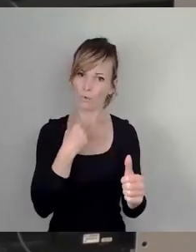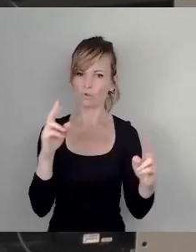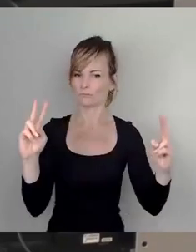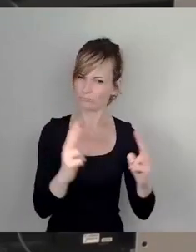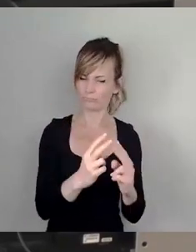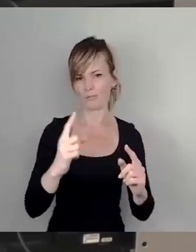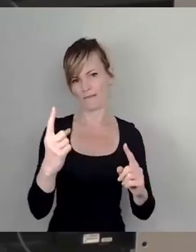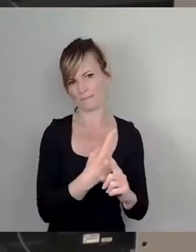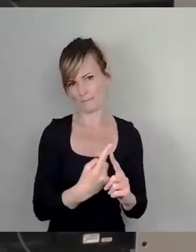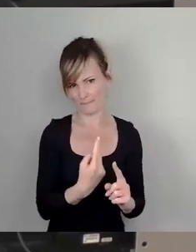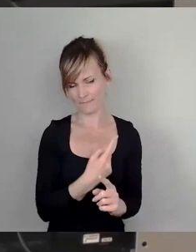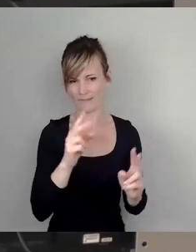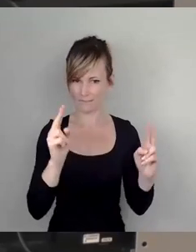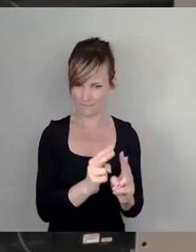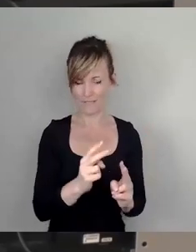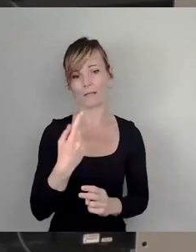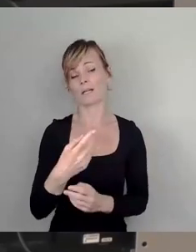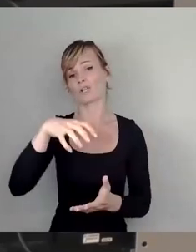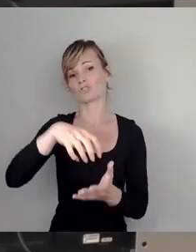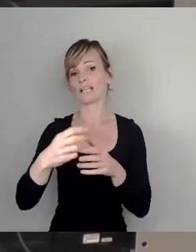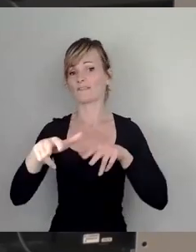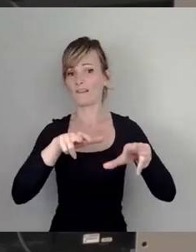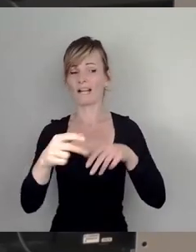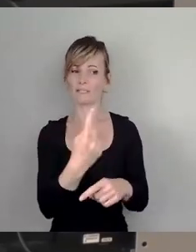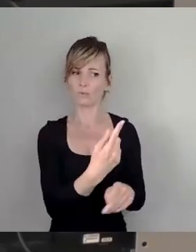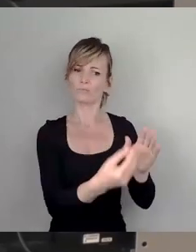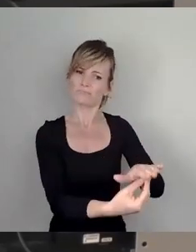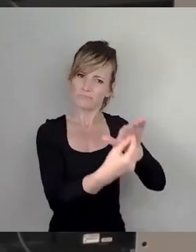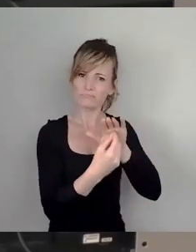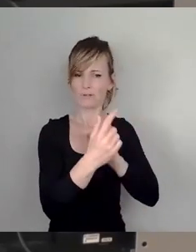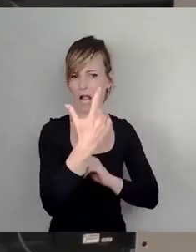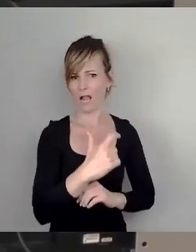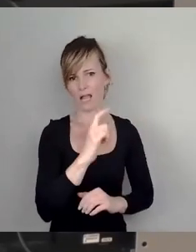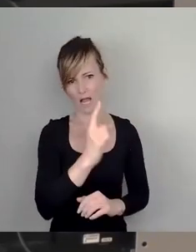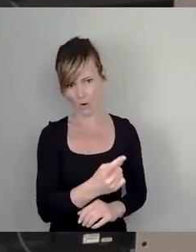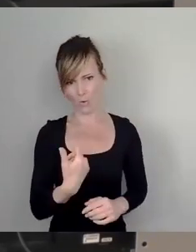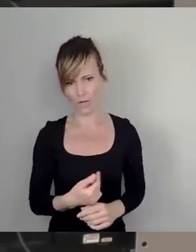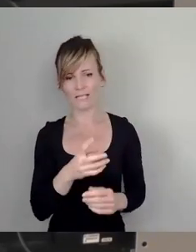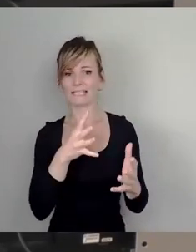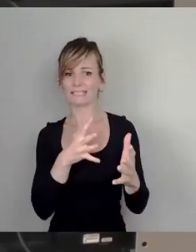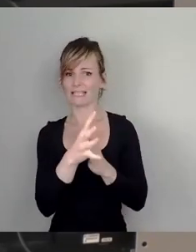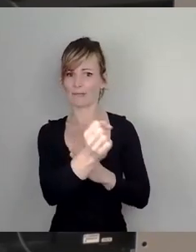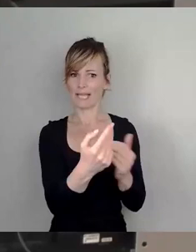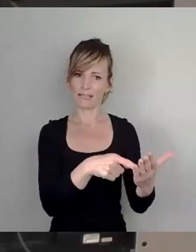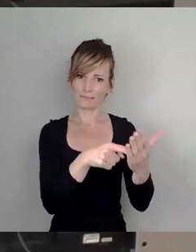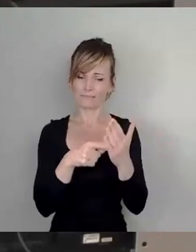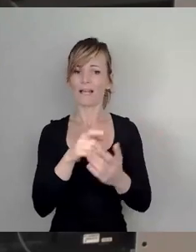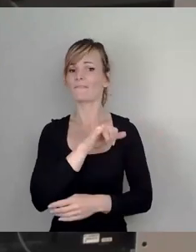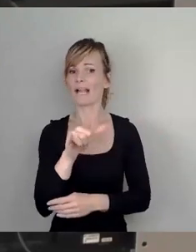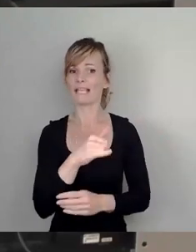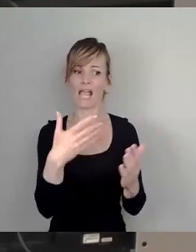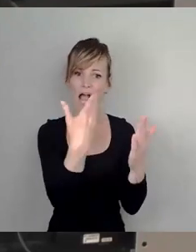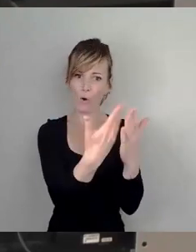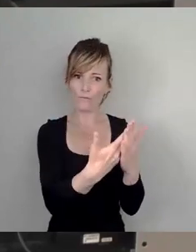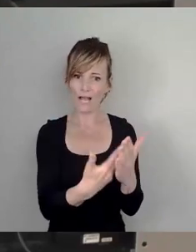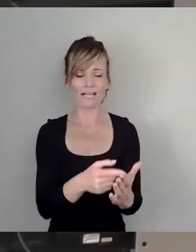unterstützend tätig sein. Sie soll transparent machen, welche Auflagen wirklich unbedingt